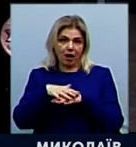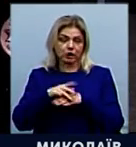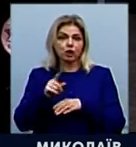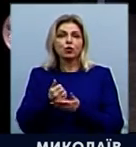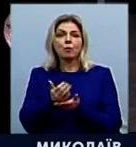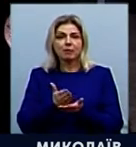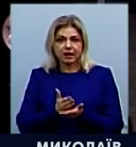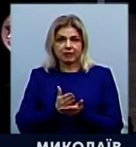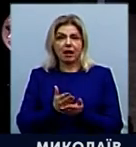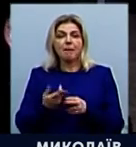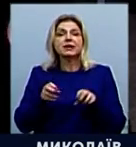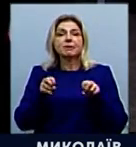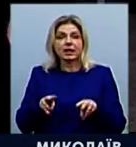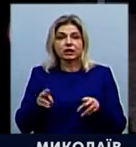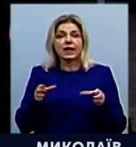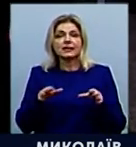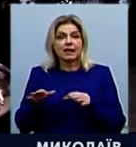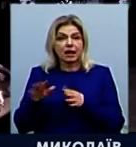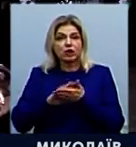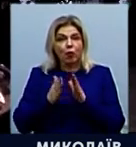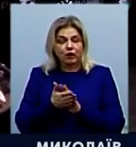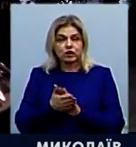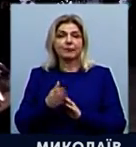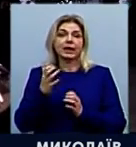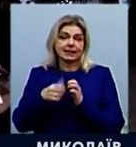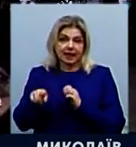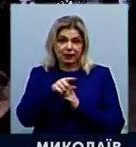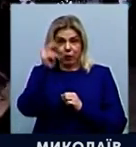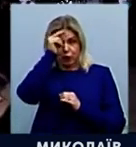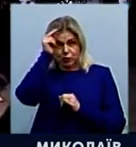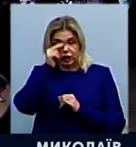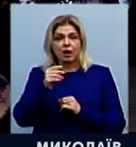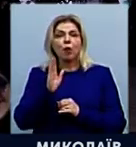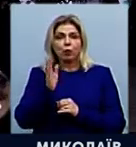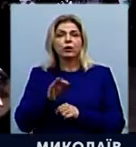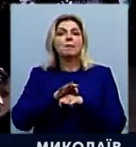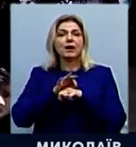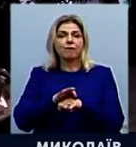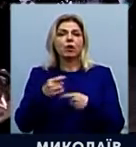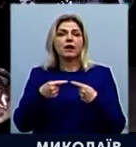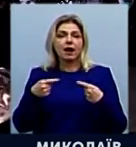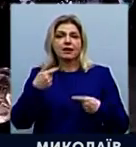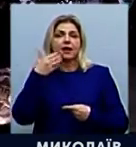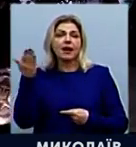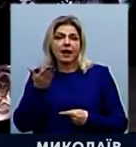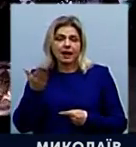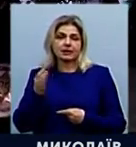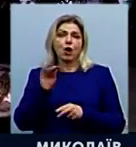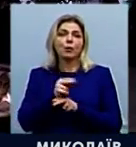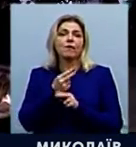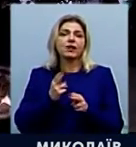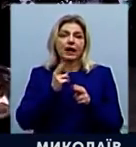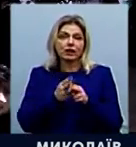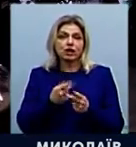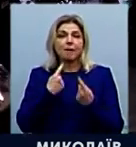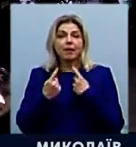середовище серед учнів навчальних закладів. Ми також будемо проводити різноманітні лекції, профілактичні бесіди, навіть